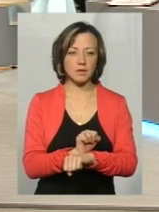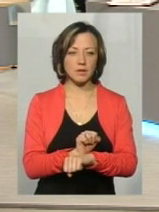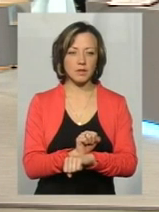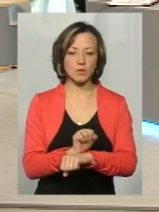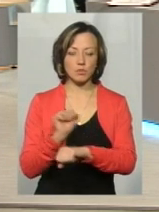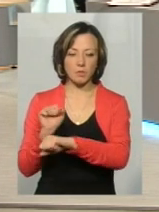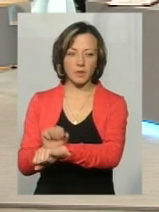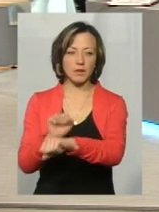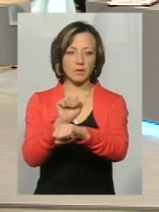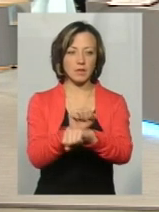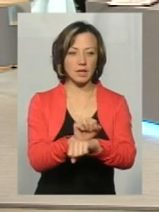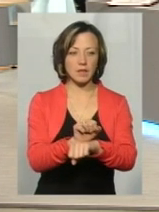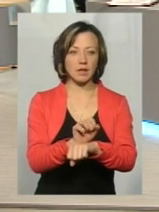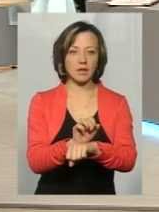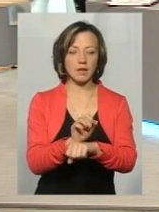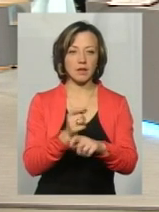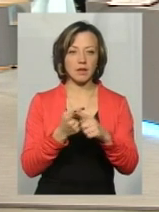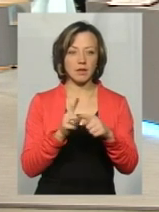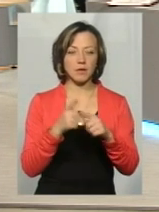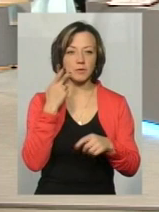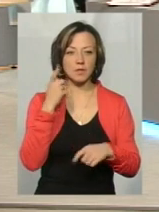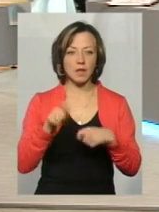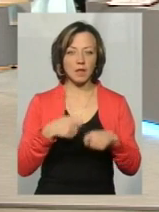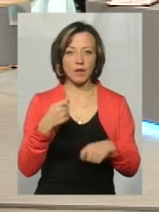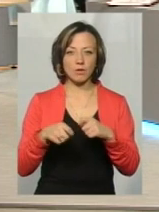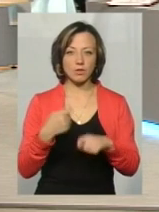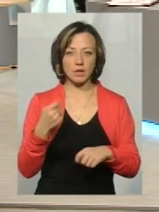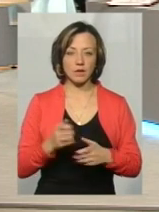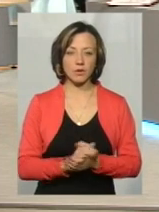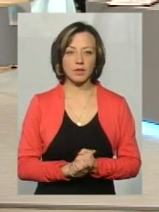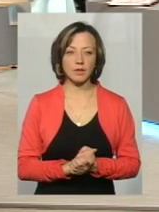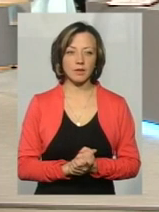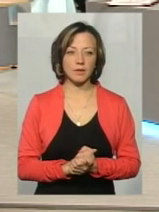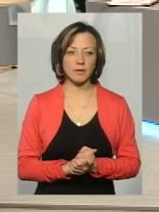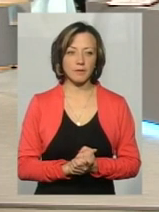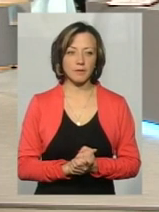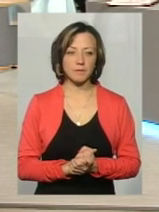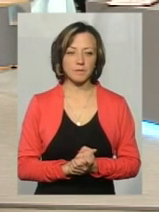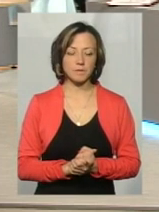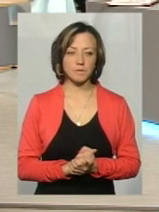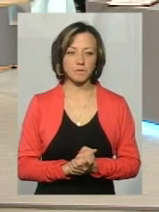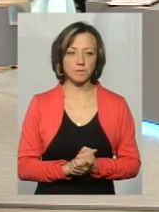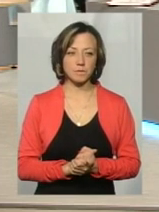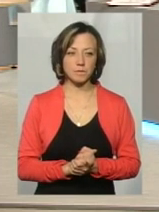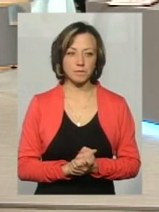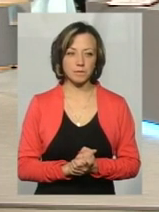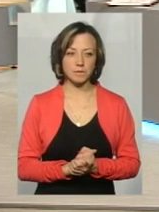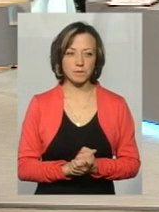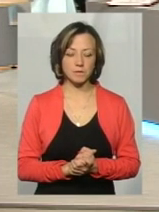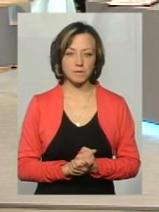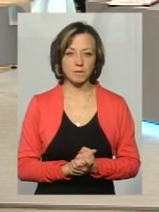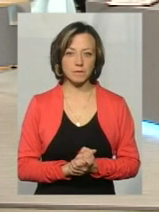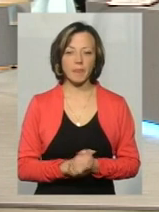зупинки, і там проїхати не можна, проте я тут нарушаю. Ага, проїхати неможливо через зупинки, бо там багато